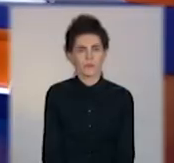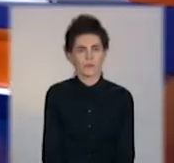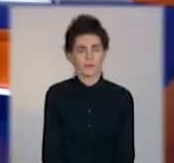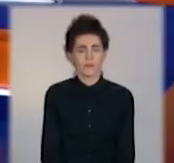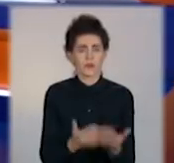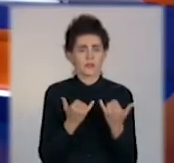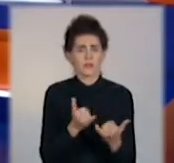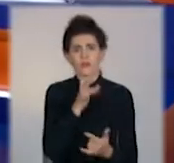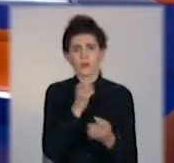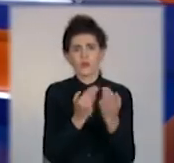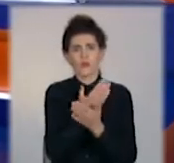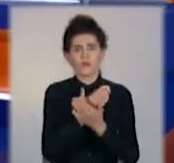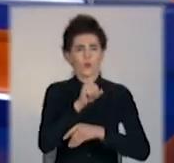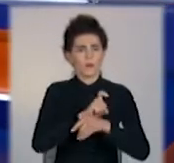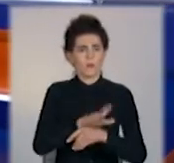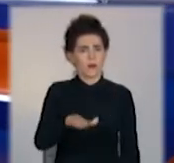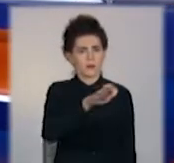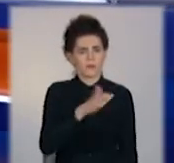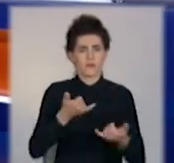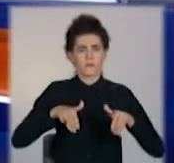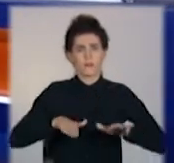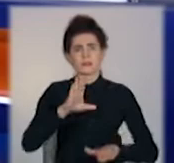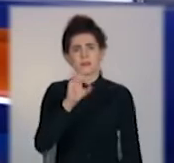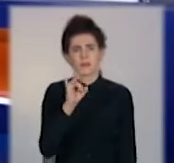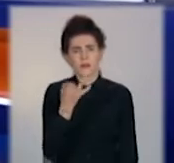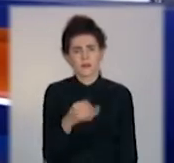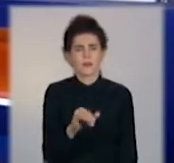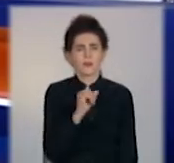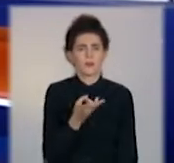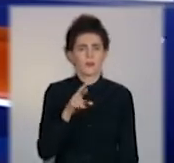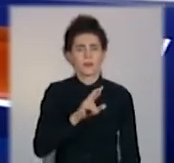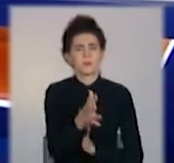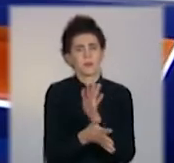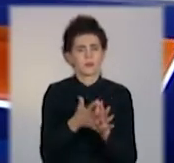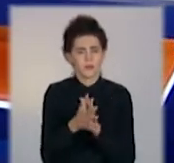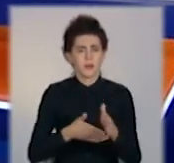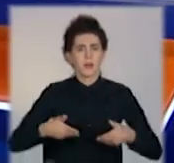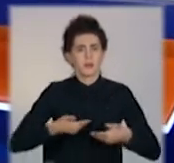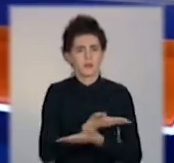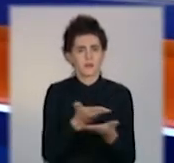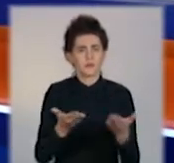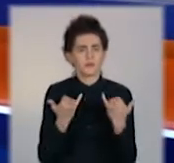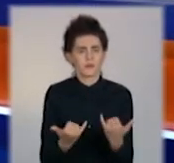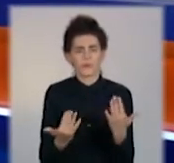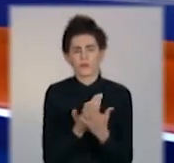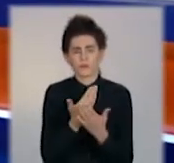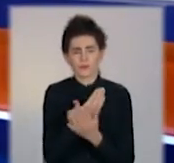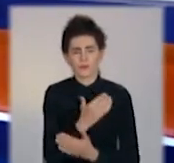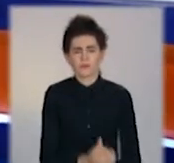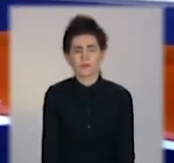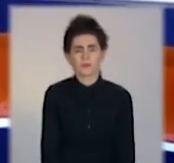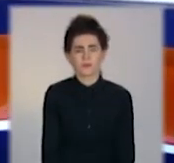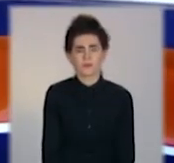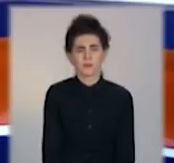Врімі новостей Донбаса у студії Сергії Грунови з мовою жестів Уляна Шумило. Вітаємо вас сьогодні у випуску.